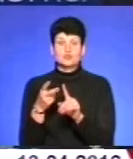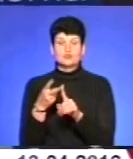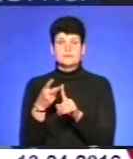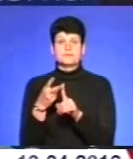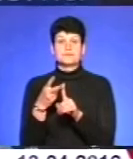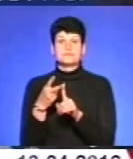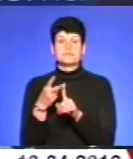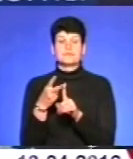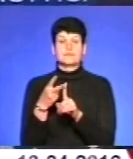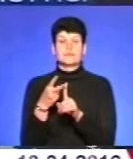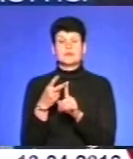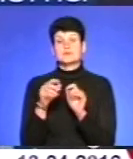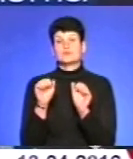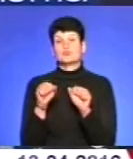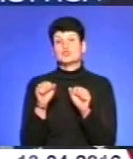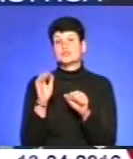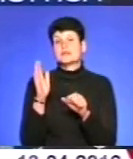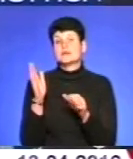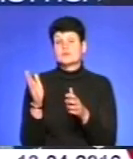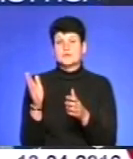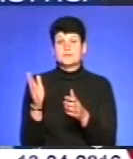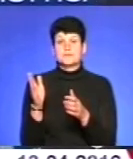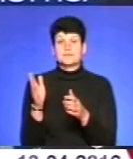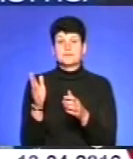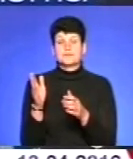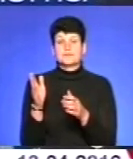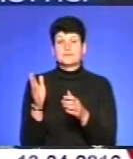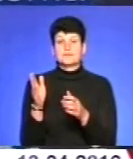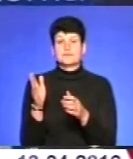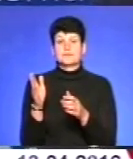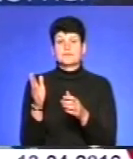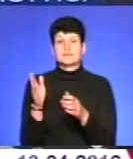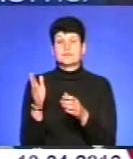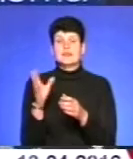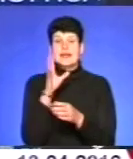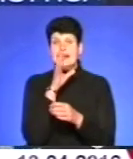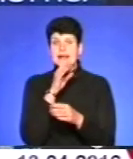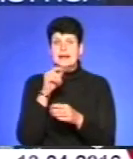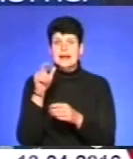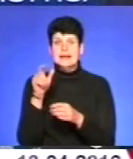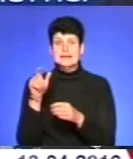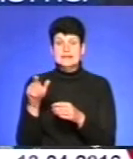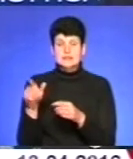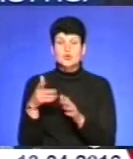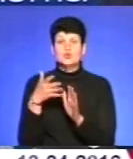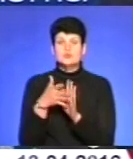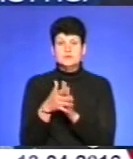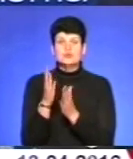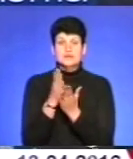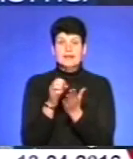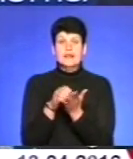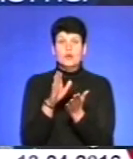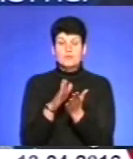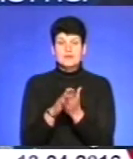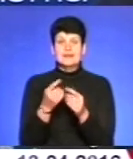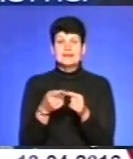позиційні крадії цих велосипедів розуміли, що вони на обліку є, і це